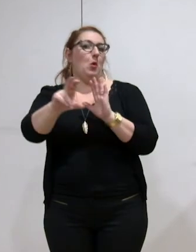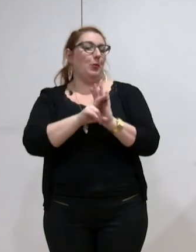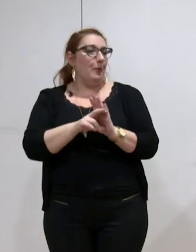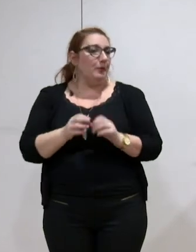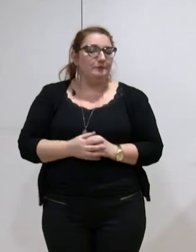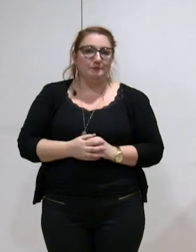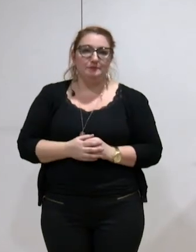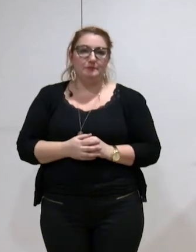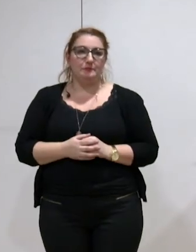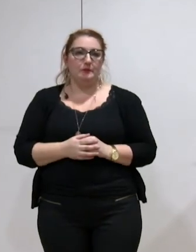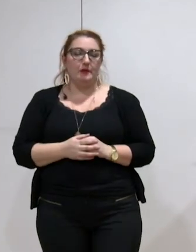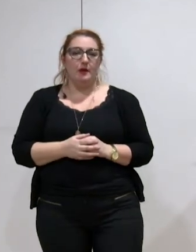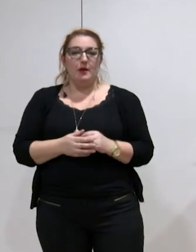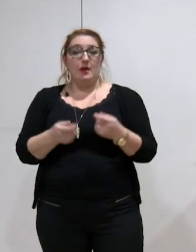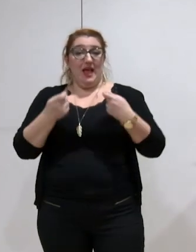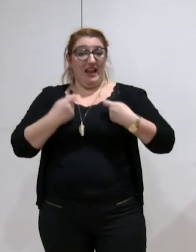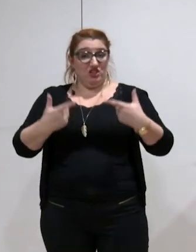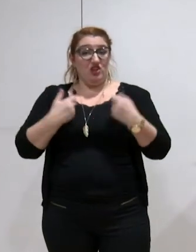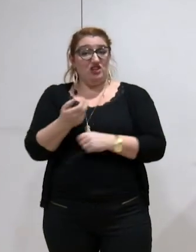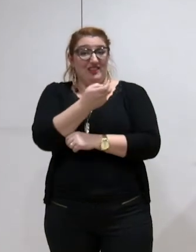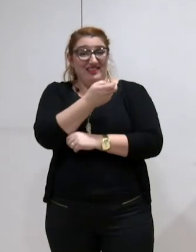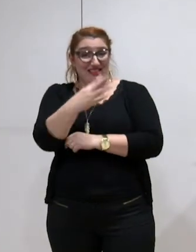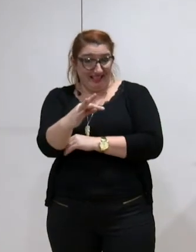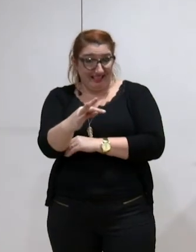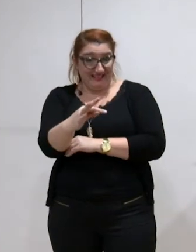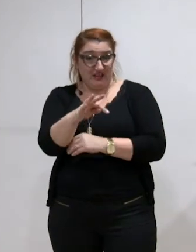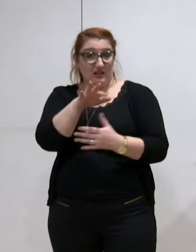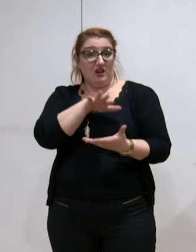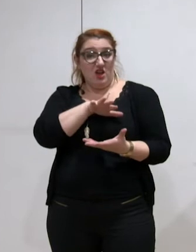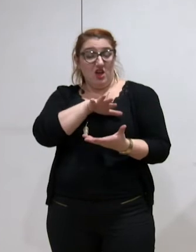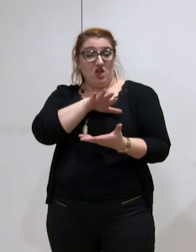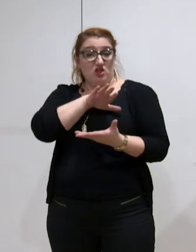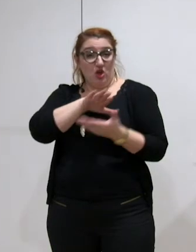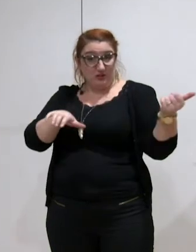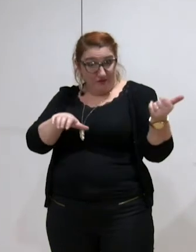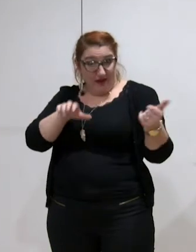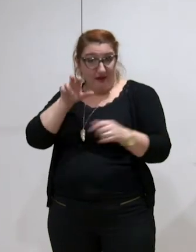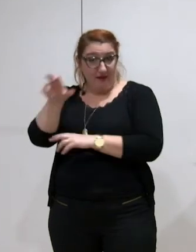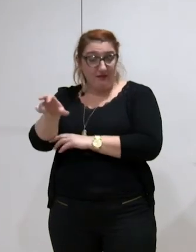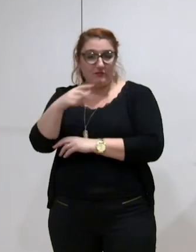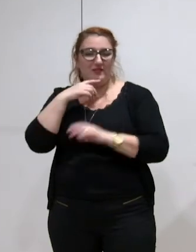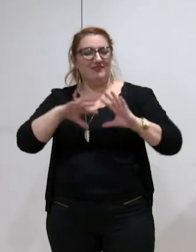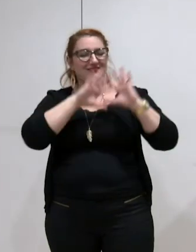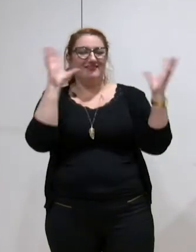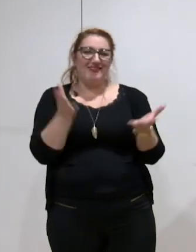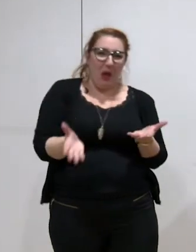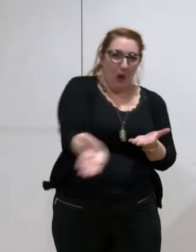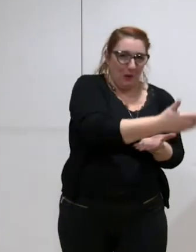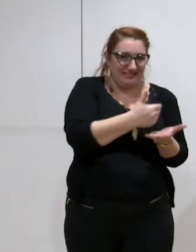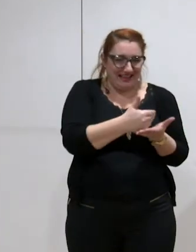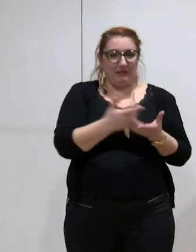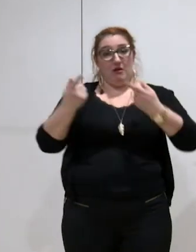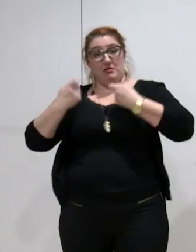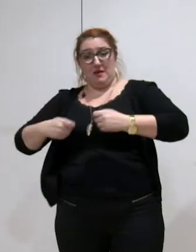l'ensemble des charges nettes qui sont transférées, donc une fois qu'on a regardé toutes les recettes qu'on avait liées aux compétences, toutes les dépenses liées aux